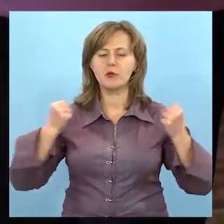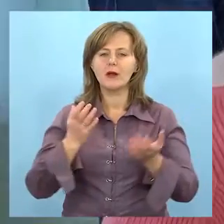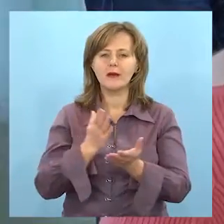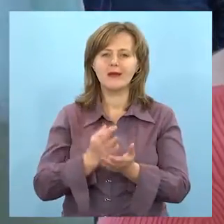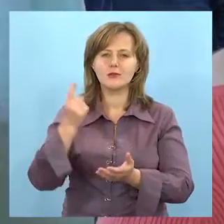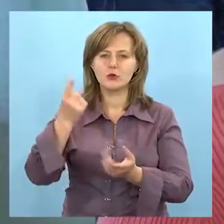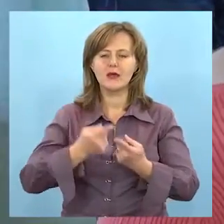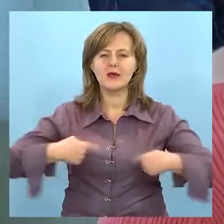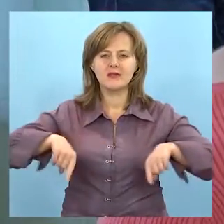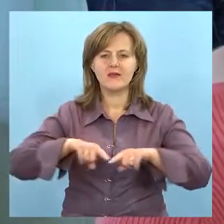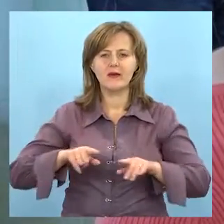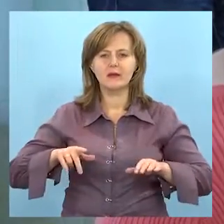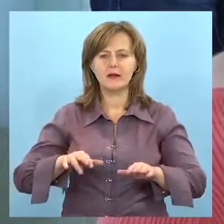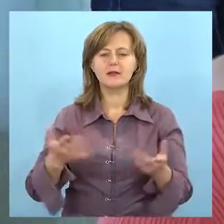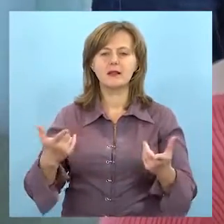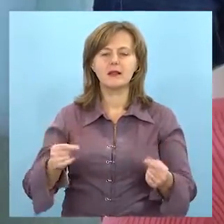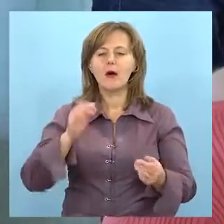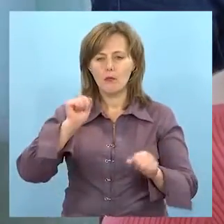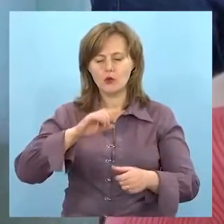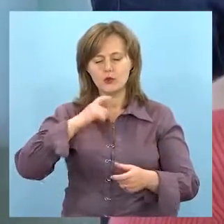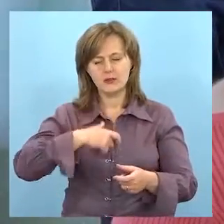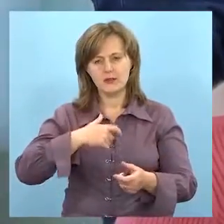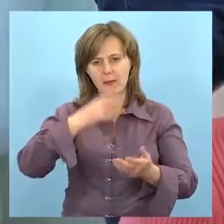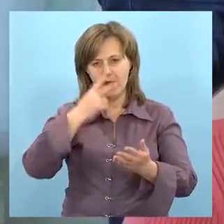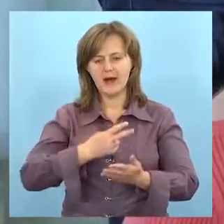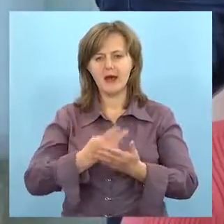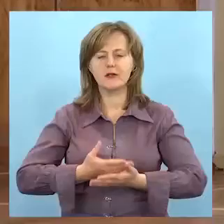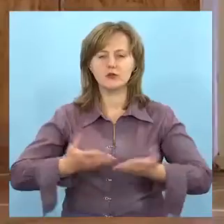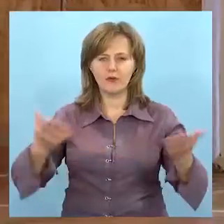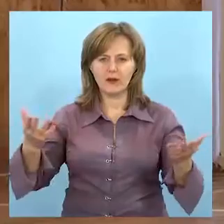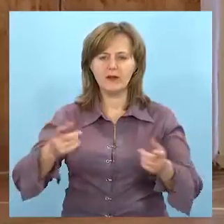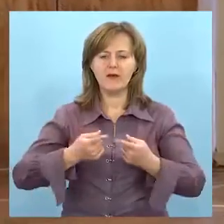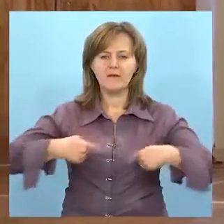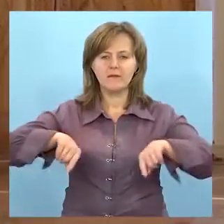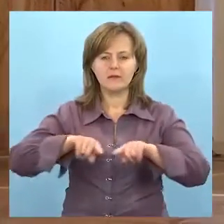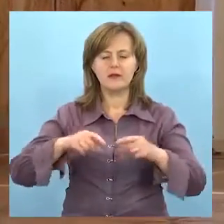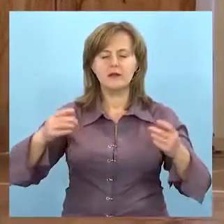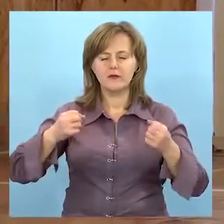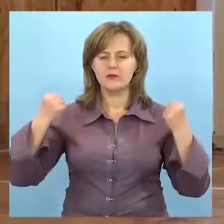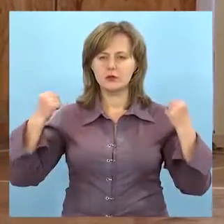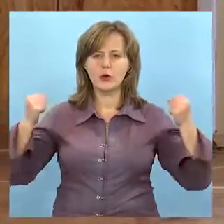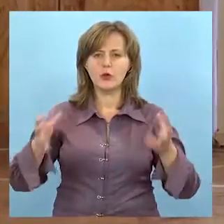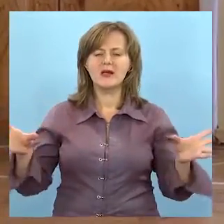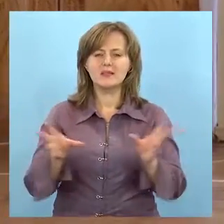діяльності, де вони можуть себе реалізувати. Відділом з питань фізичної культури та спорту спільно з Київським обласним центром